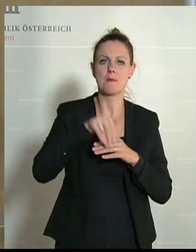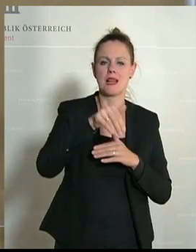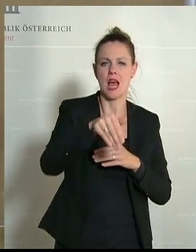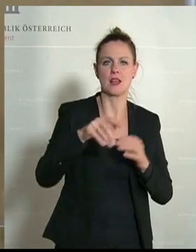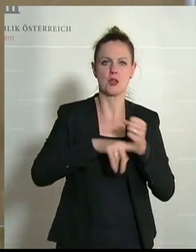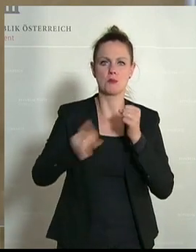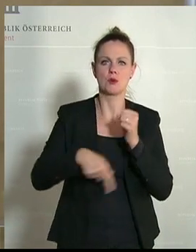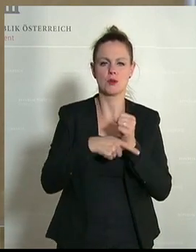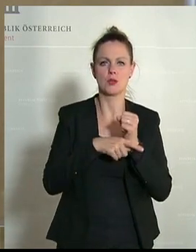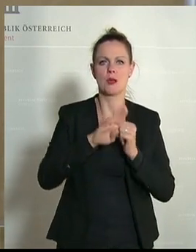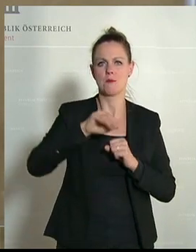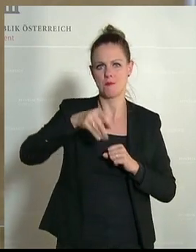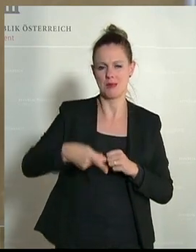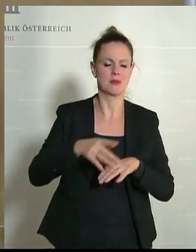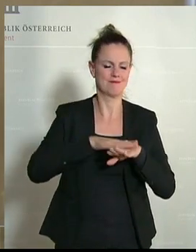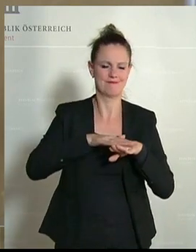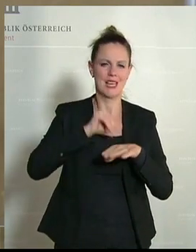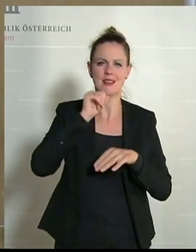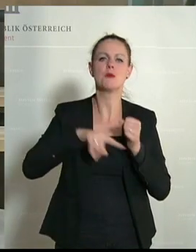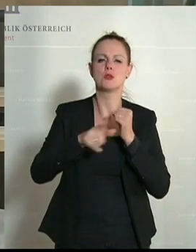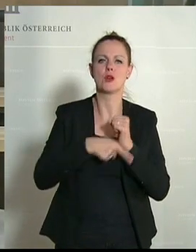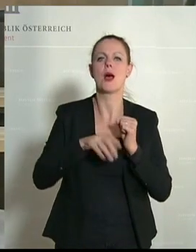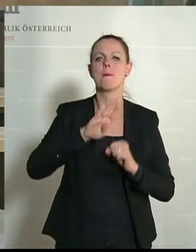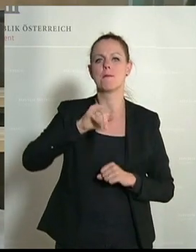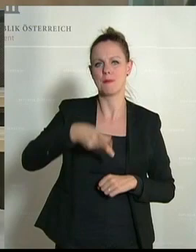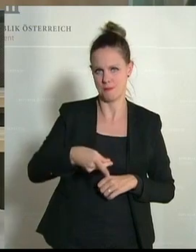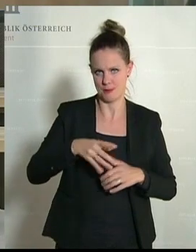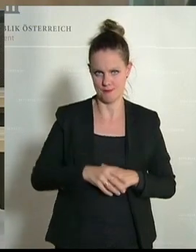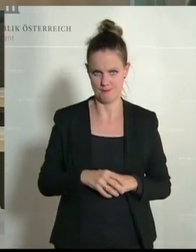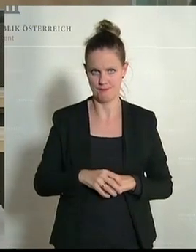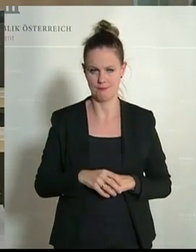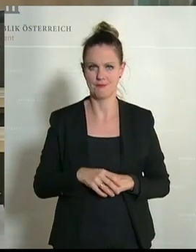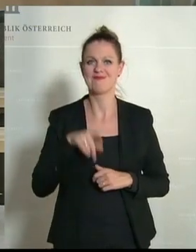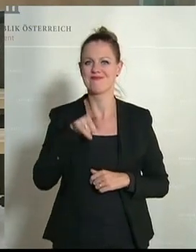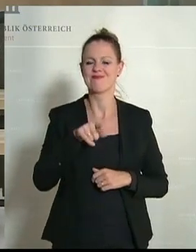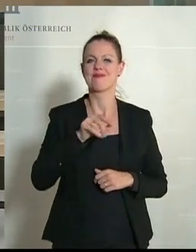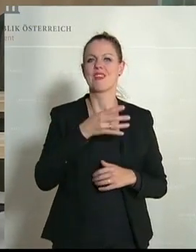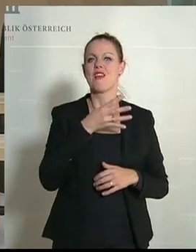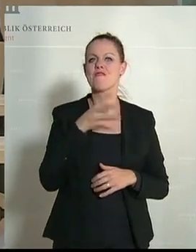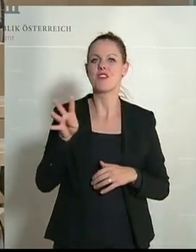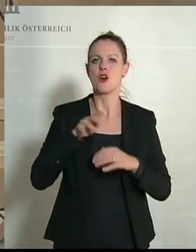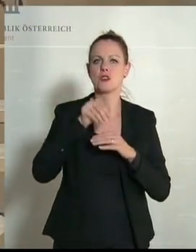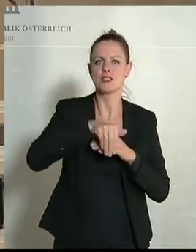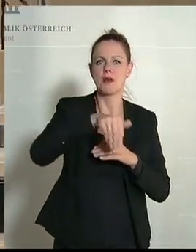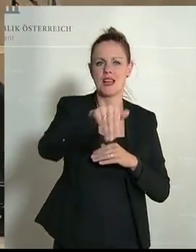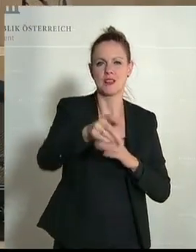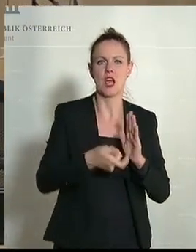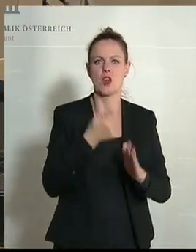also 400 Milliarden Bruttonationalprodukt. Entschuldigung, 400 Milliarden Bruttonationalprodukt. Von diesen 400 Milliarden sind